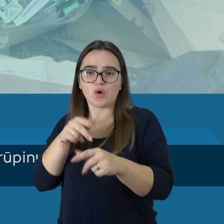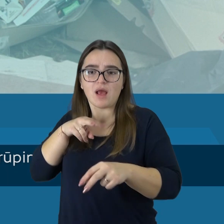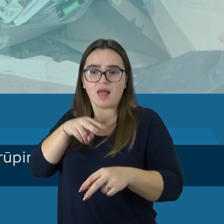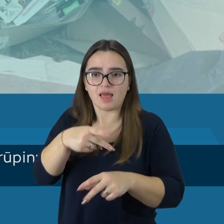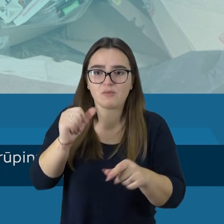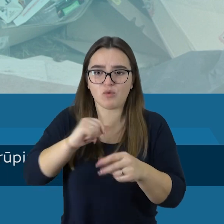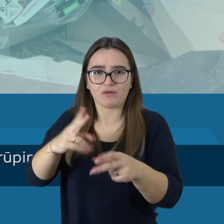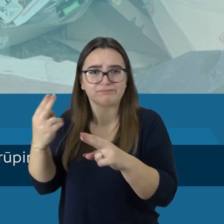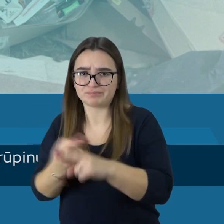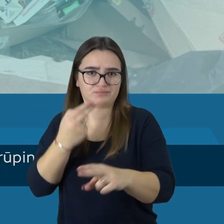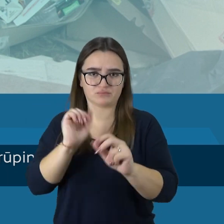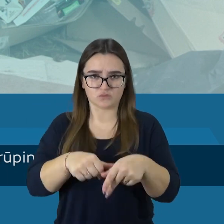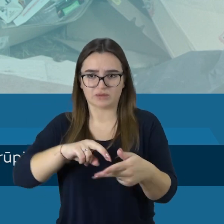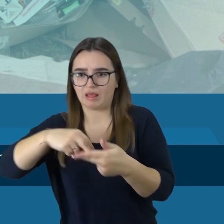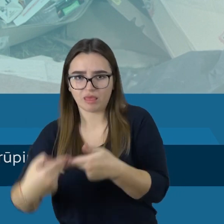ir susižeisti ir tėvai.